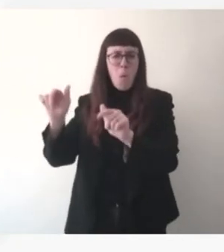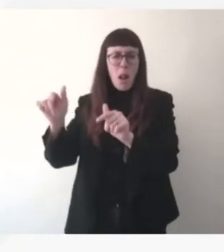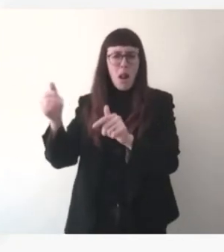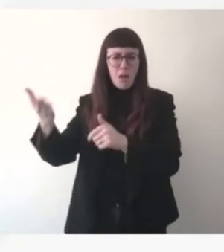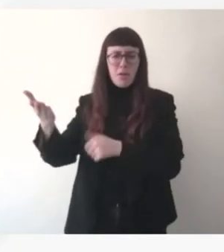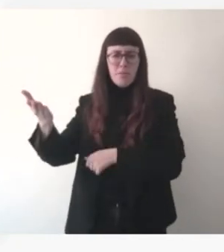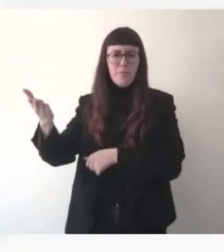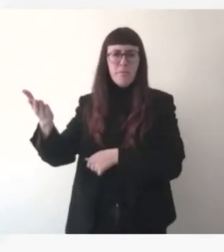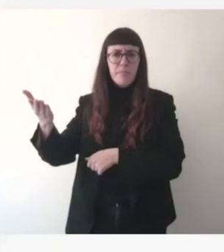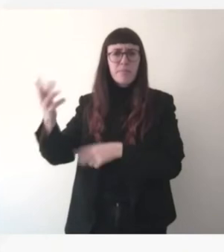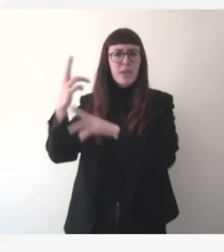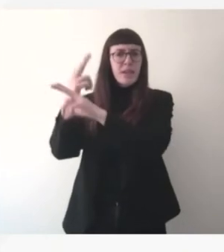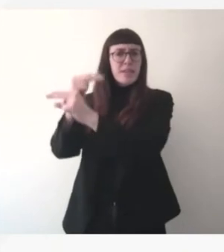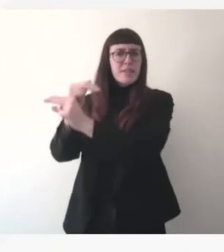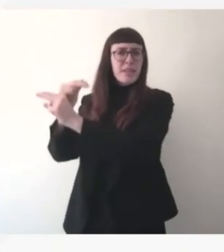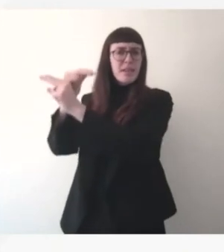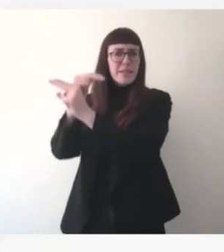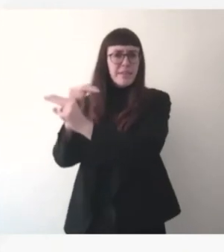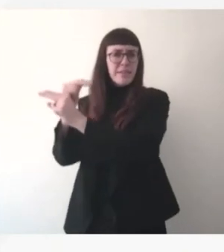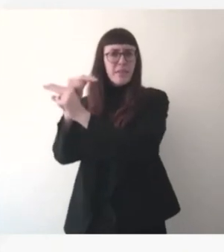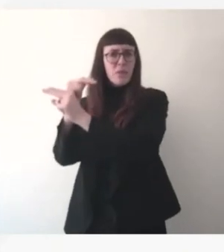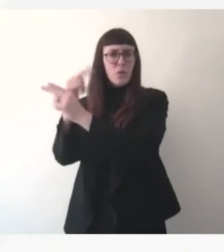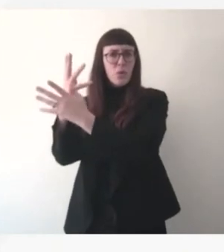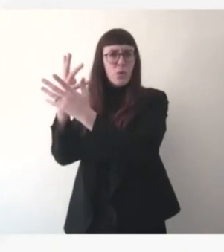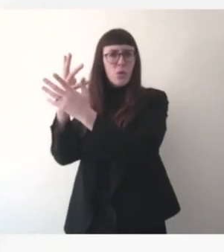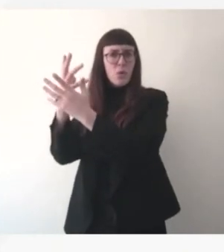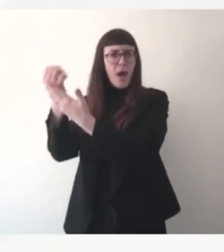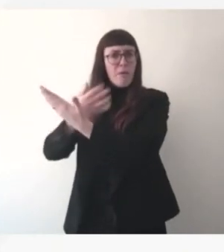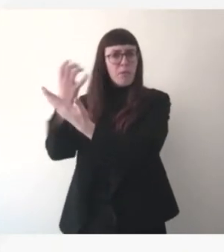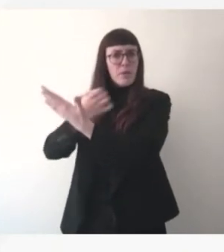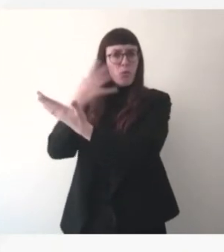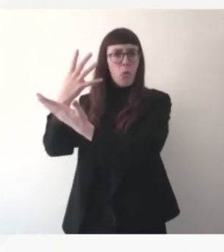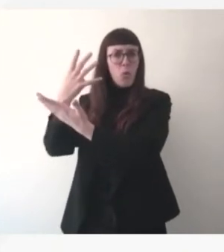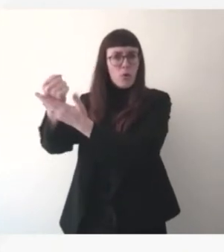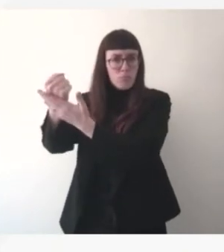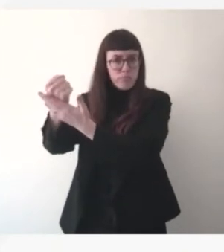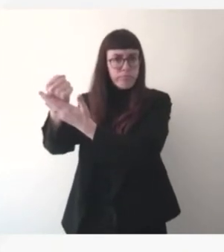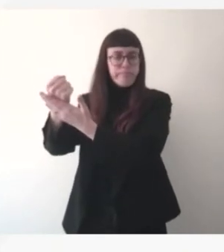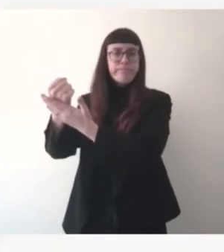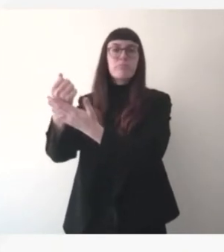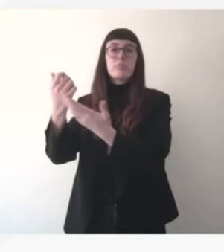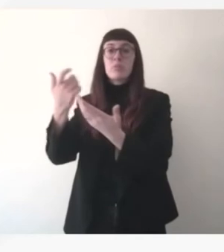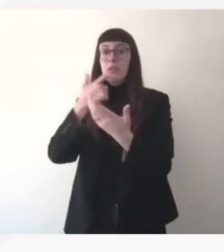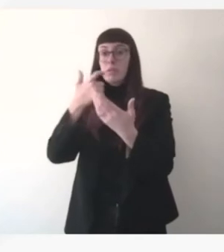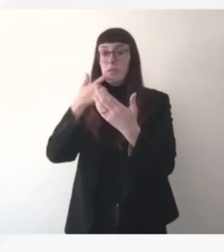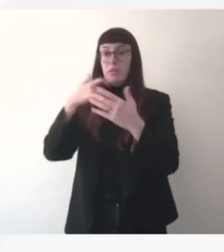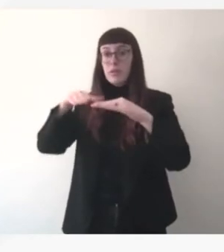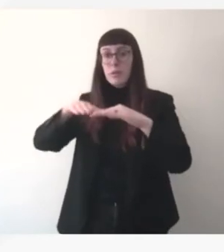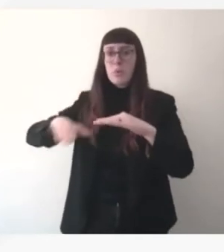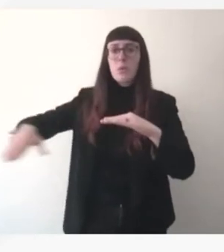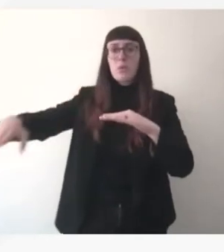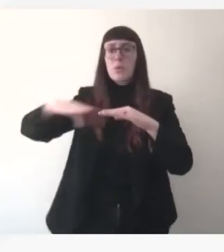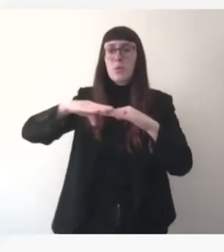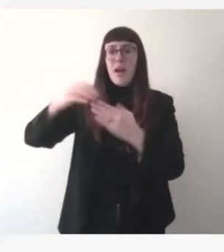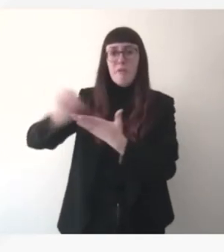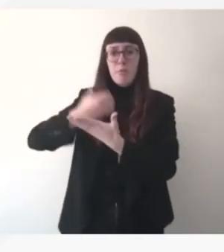cette élite qui a cessé d'apporter ses services sur une partie du territoire ukrainien mais aussi sur certains pays limitrophes.